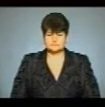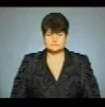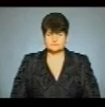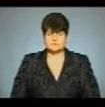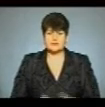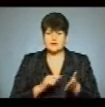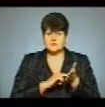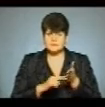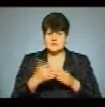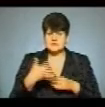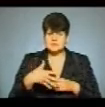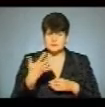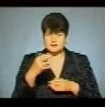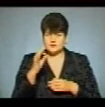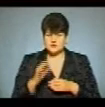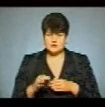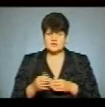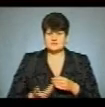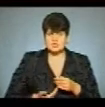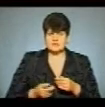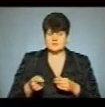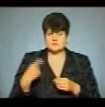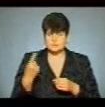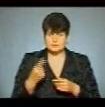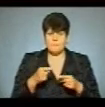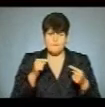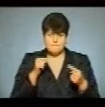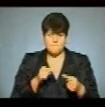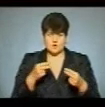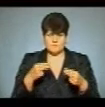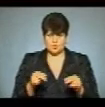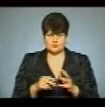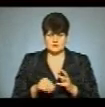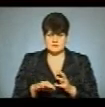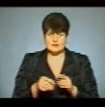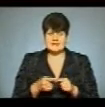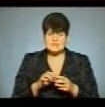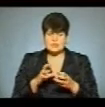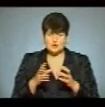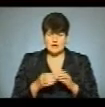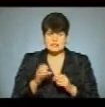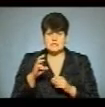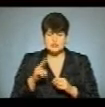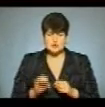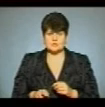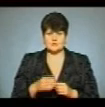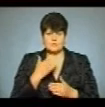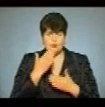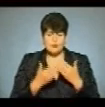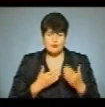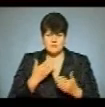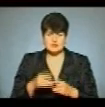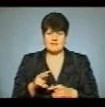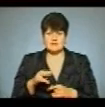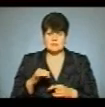Зазначу, 55% жителів Тернопільщини проти продажу землі. Це результати соціологічного дослідження, яке в липні